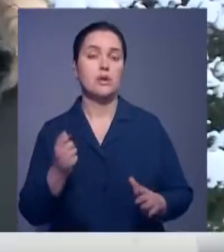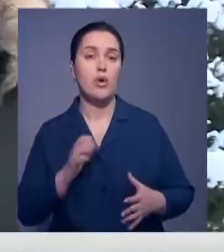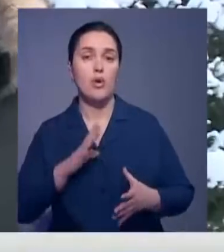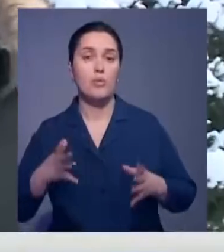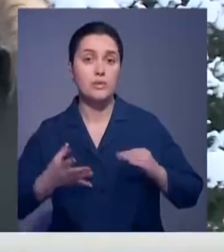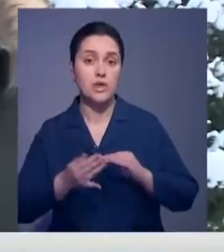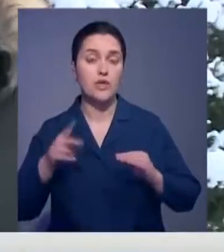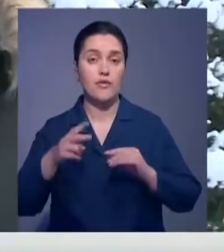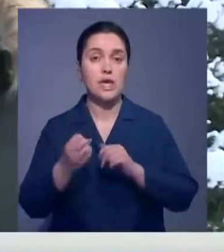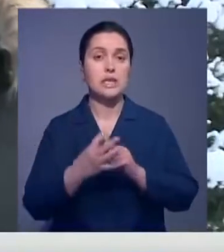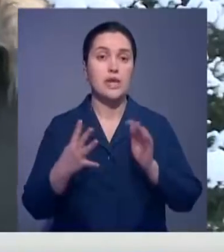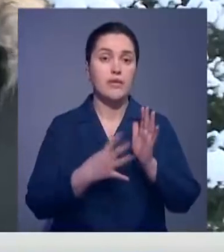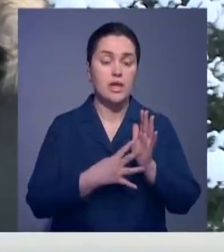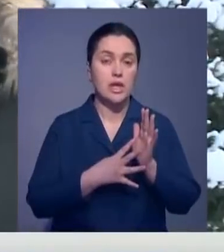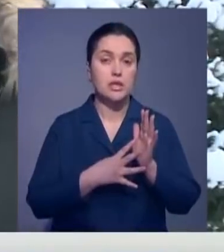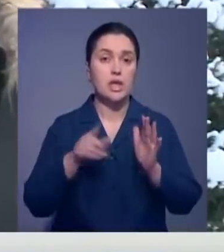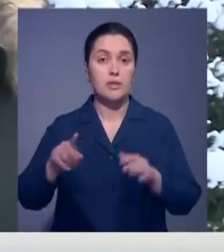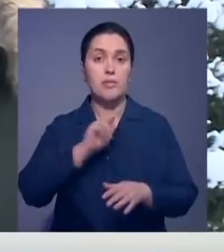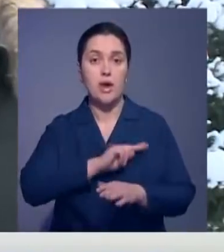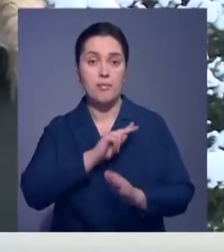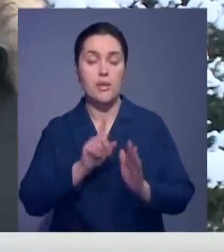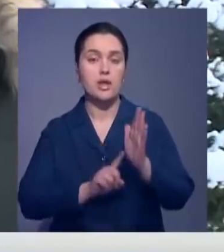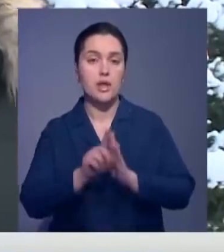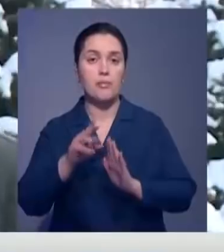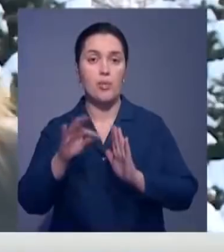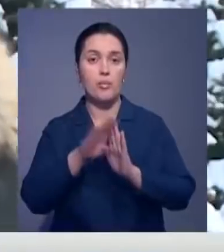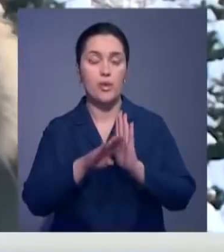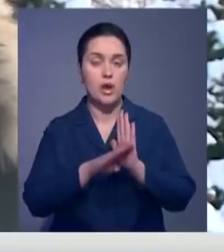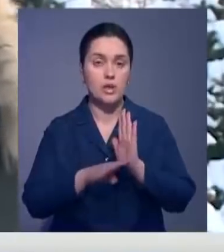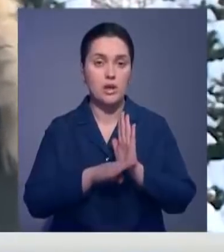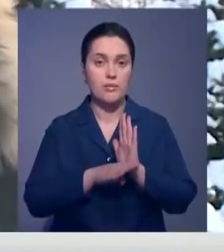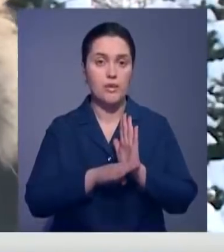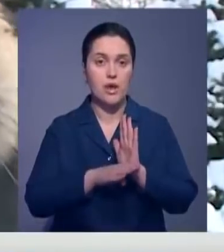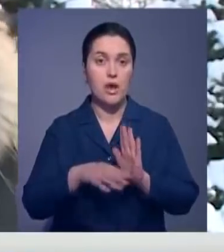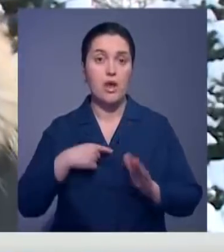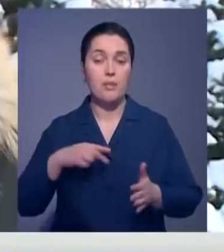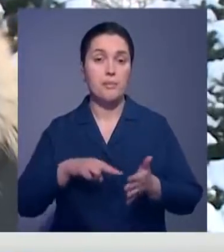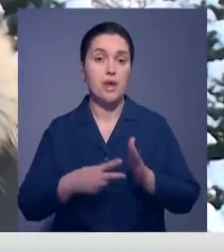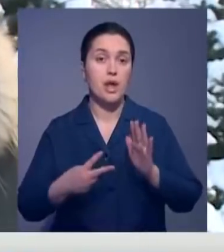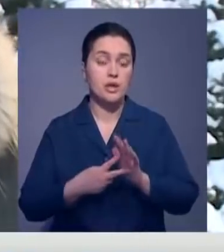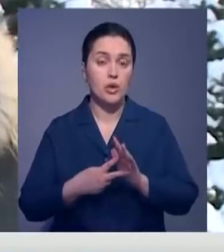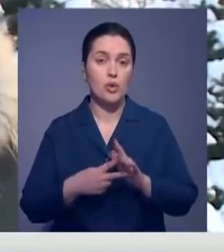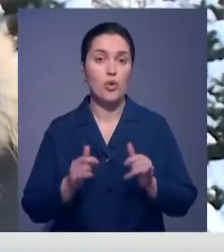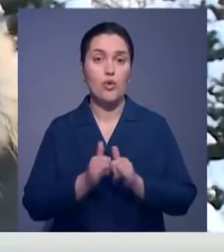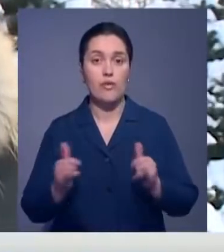2019 году там работа начала по программе ПУИТ. В общем, планируемое увеличение земли